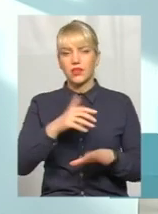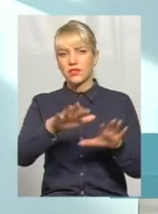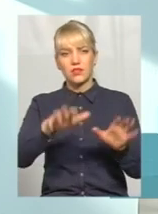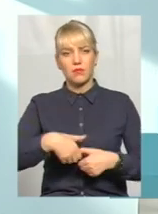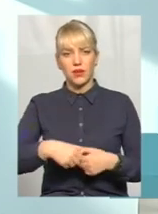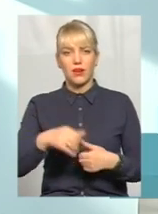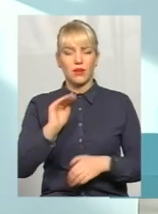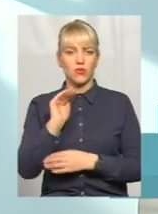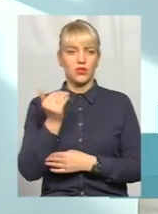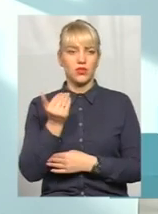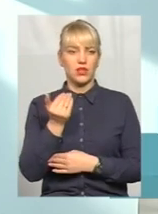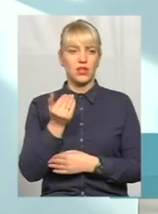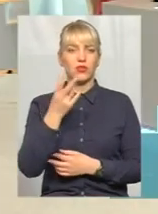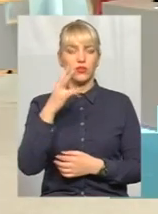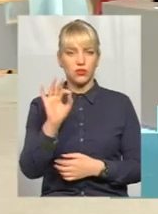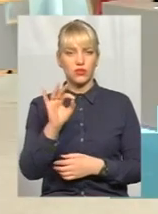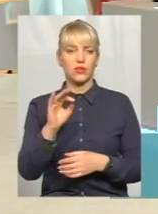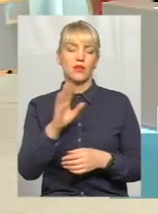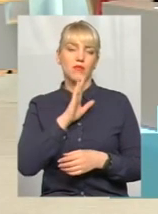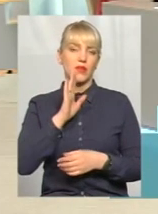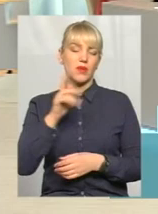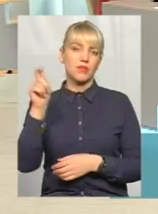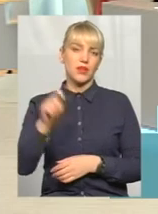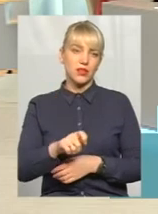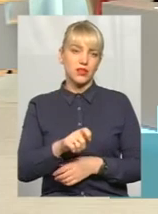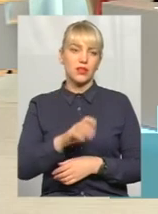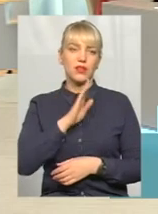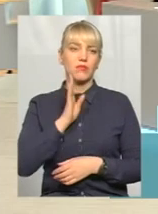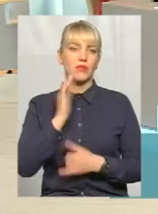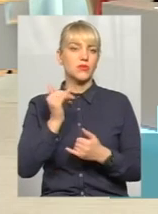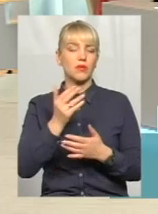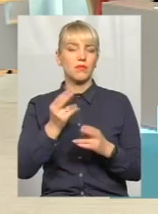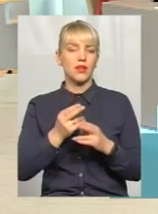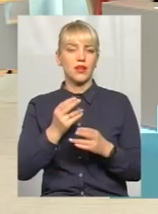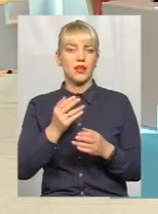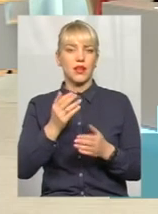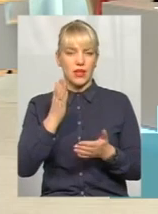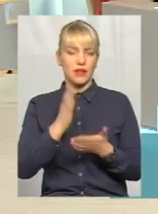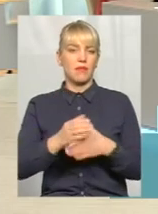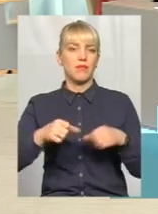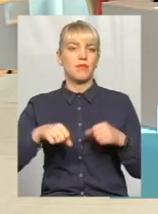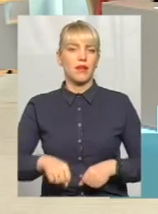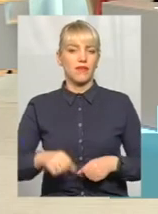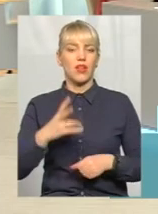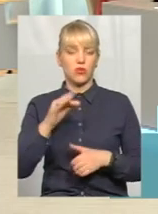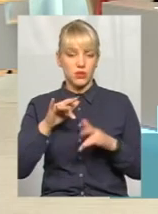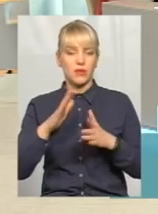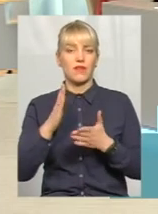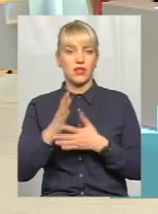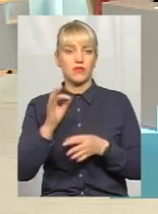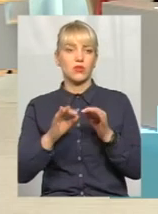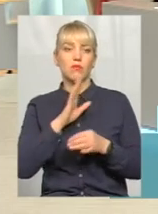дітей. Але разом з тим мама приїхала, і мама ще на сьогодні не позбавлена материнських прав, хоча справа знаходиться в суді,